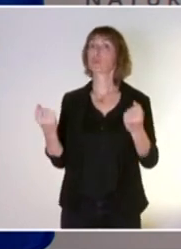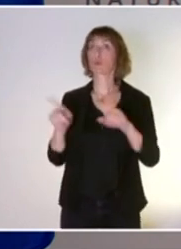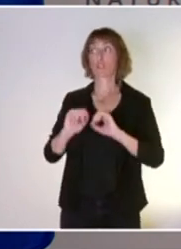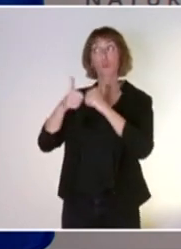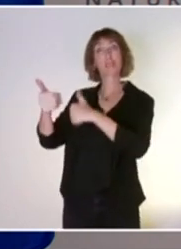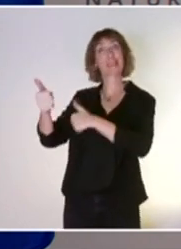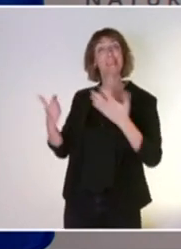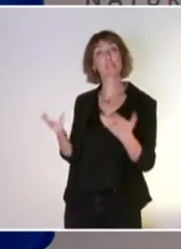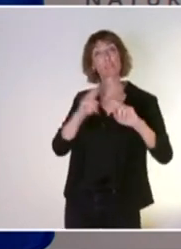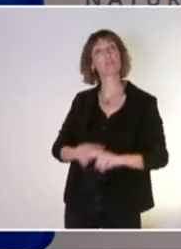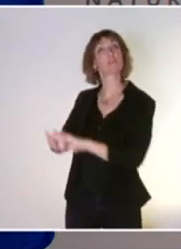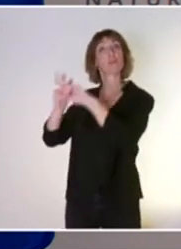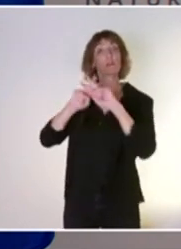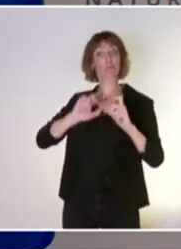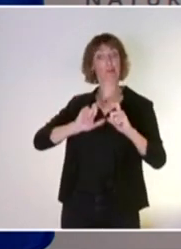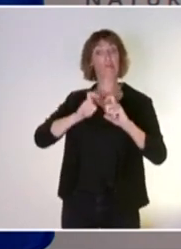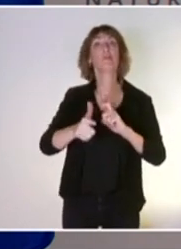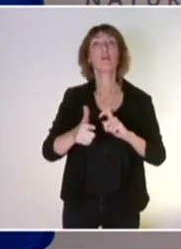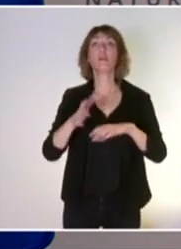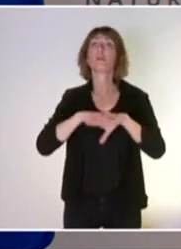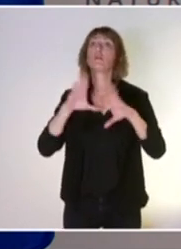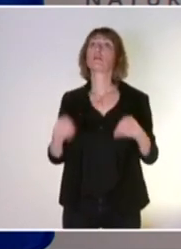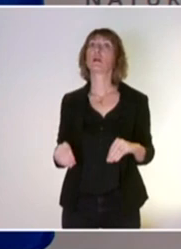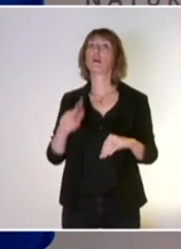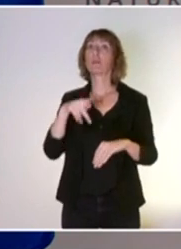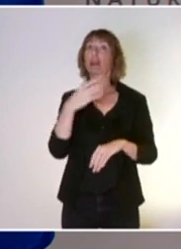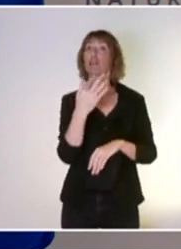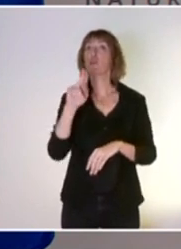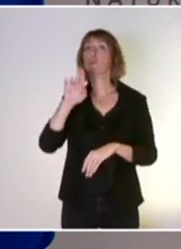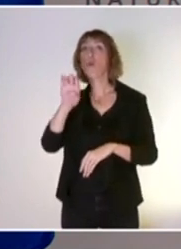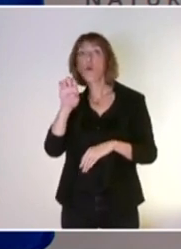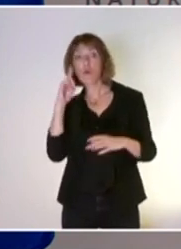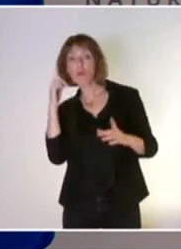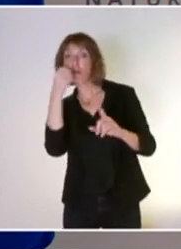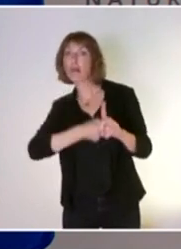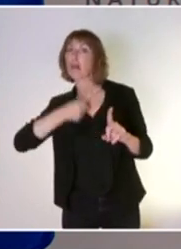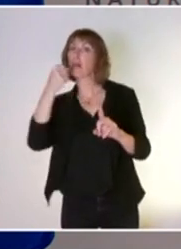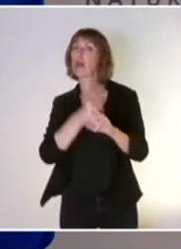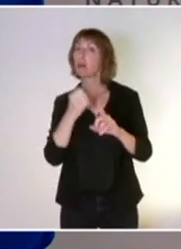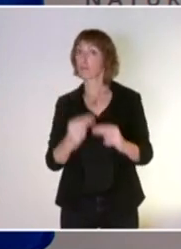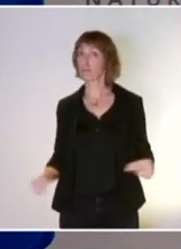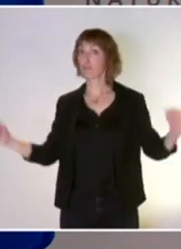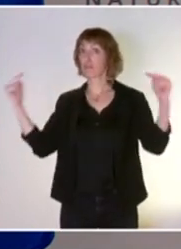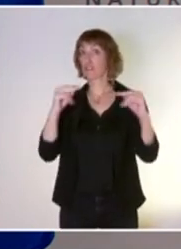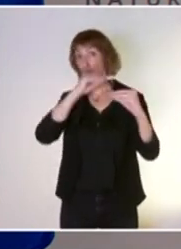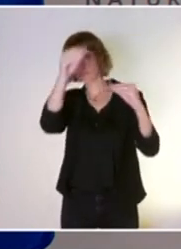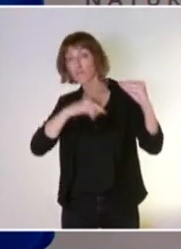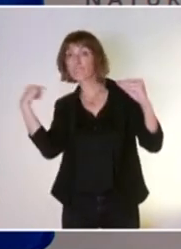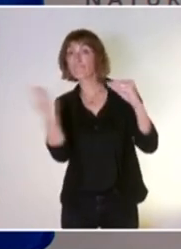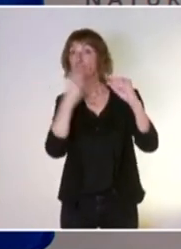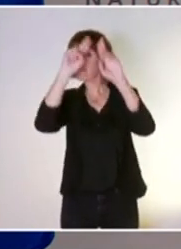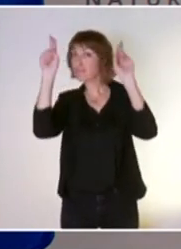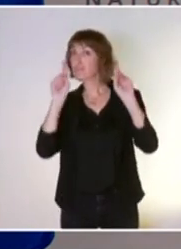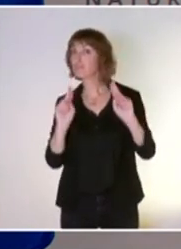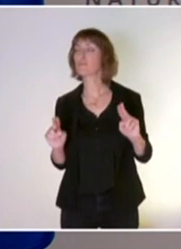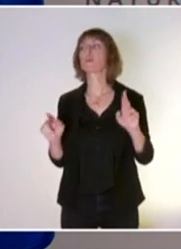et ce que nous allons défendre ensuite, a fortiori dans le cadre de la PFUE, de l'ambition internationale. Et puis une